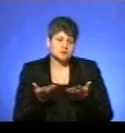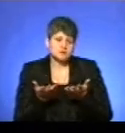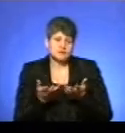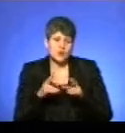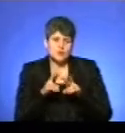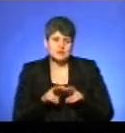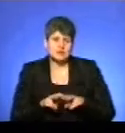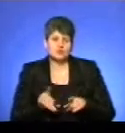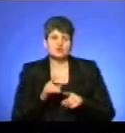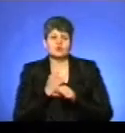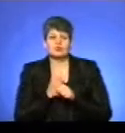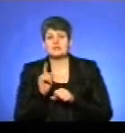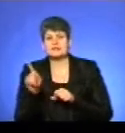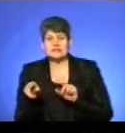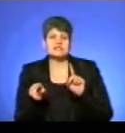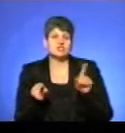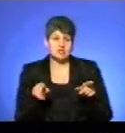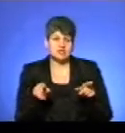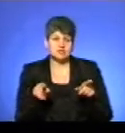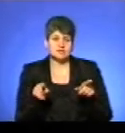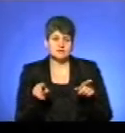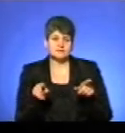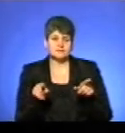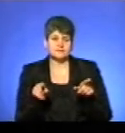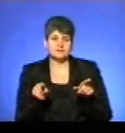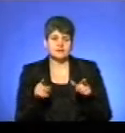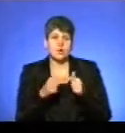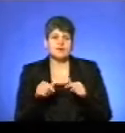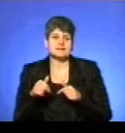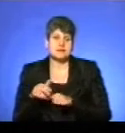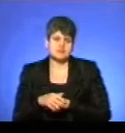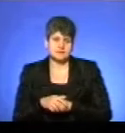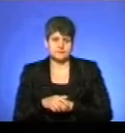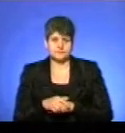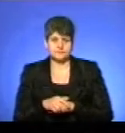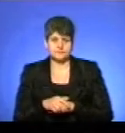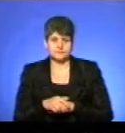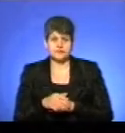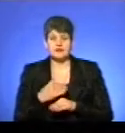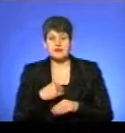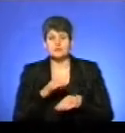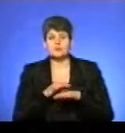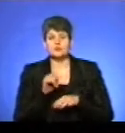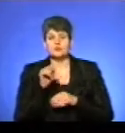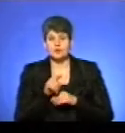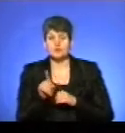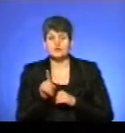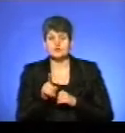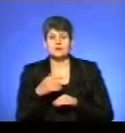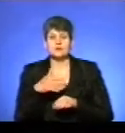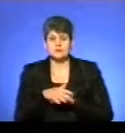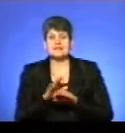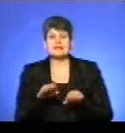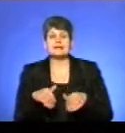розслідування щодо роботи тих чи інших експлуатаційних організацій. От, власне, я це веду до того, що ми розуміємо, що за